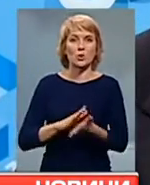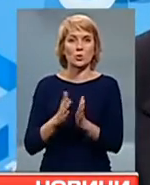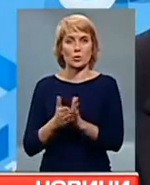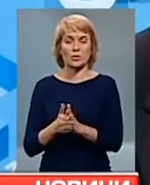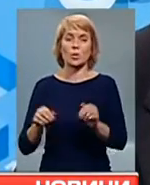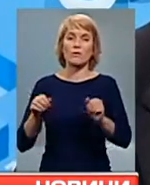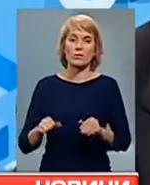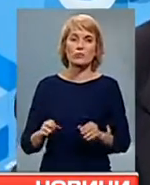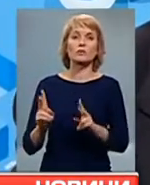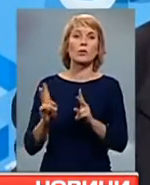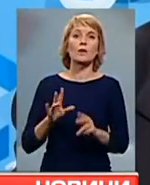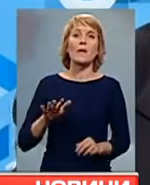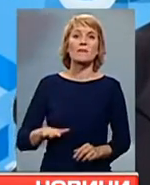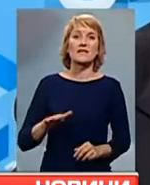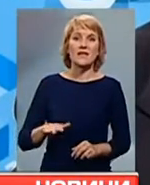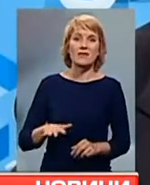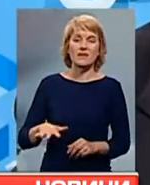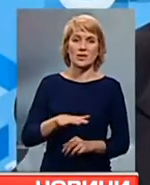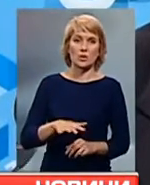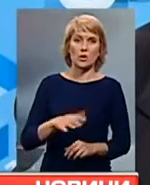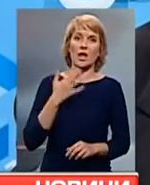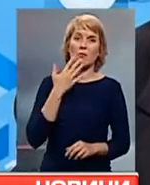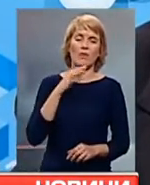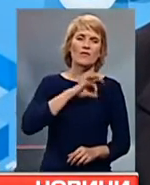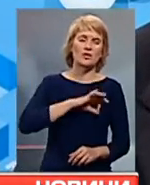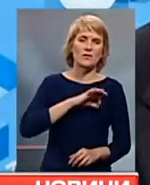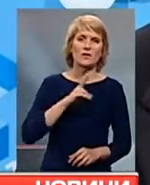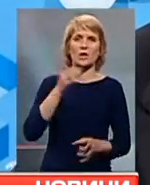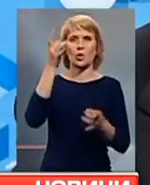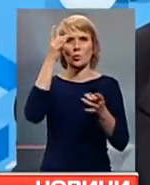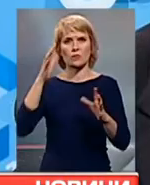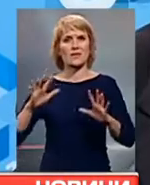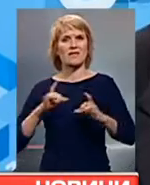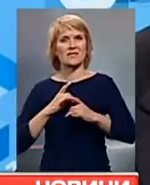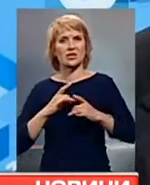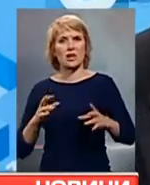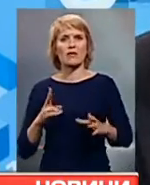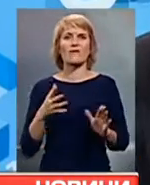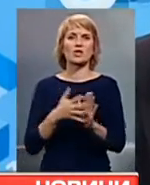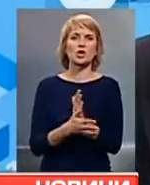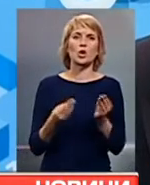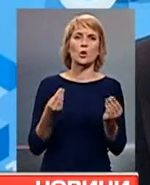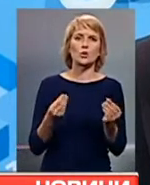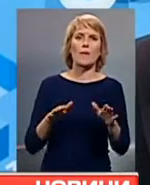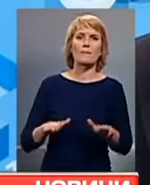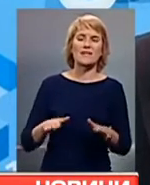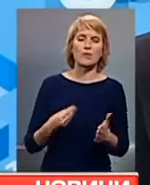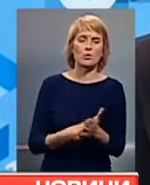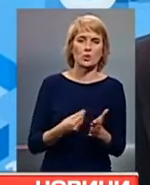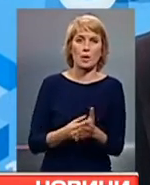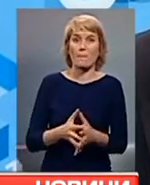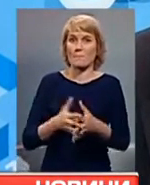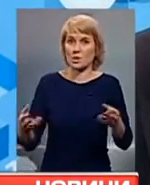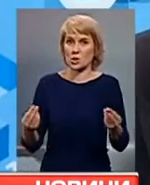вирішують, яку на місцевій території мову вживати, які культурні події відзначати, як витрачати гроші з місцевого бюджету. Адже